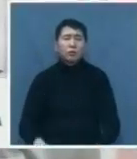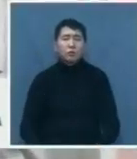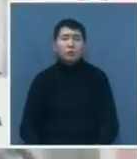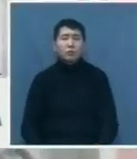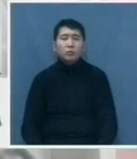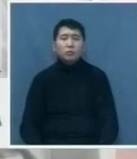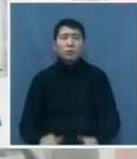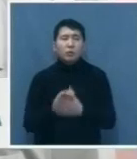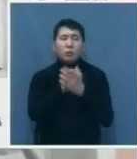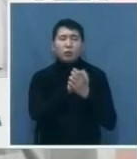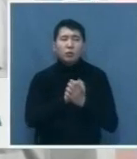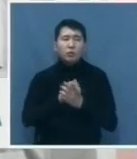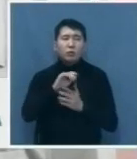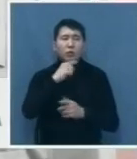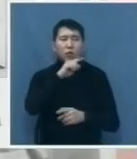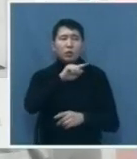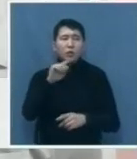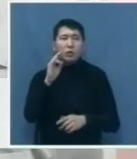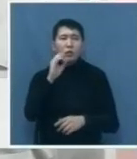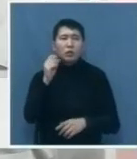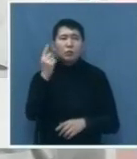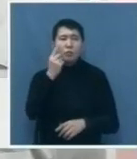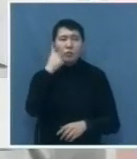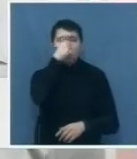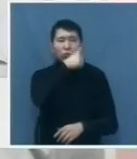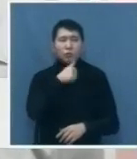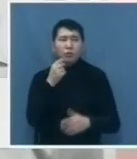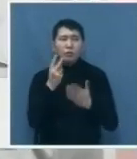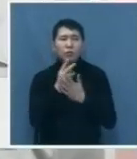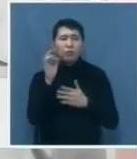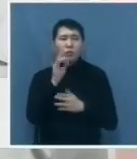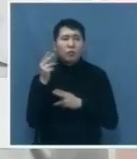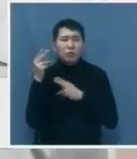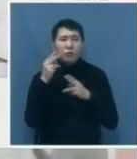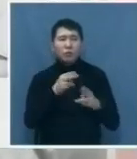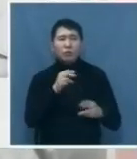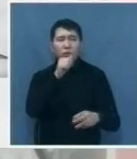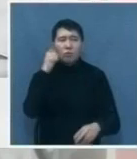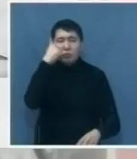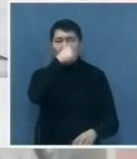первый год. Я уже в этой областной больнице второй раз приезжаю. В прошлом году мы приезжали.